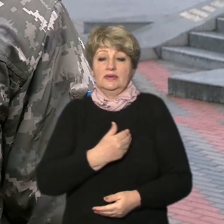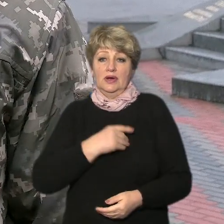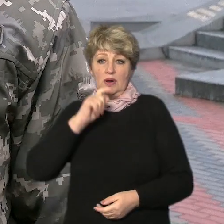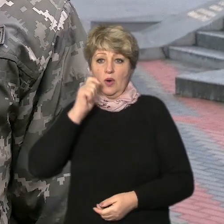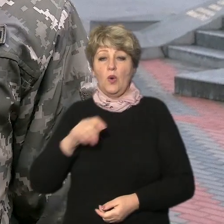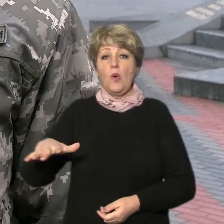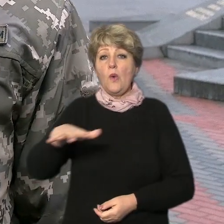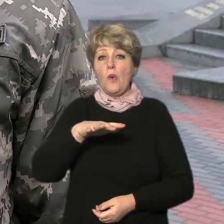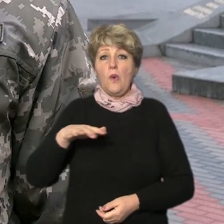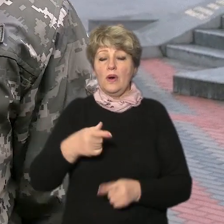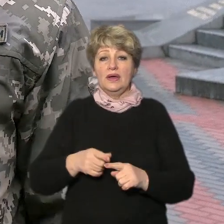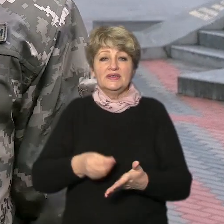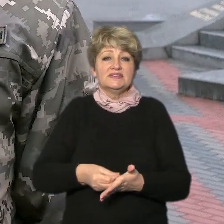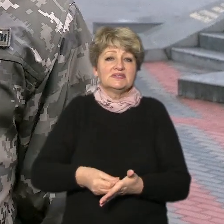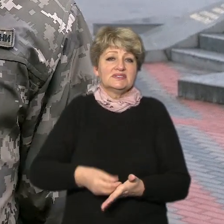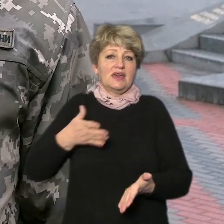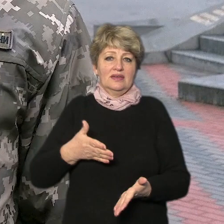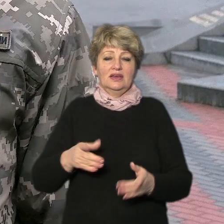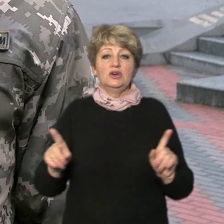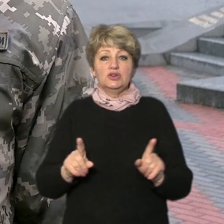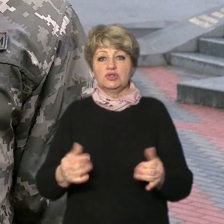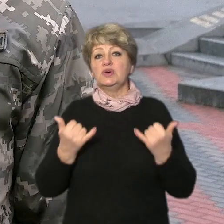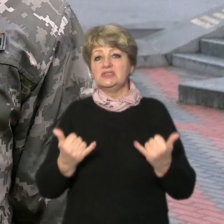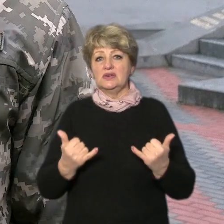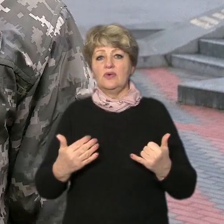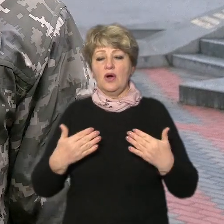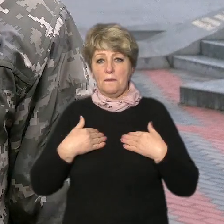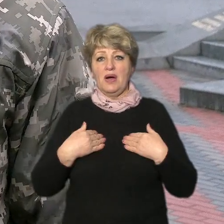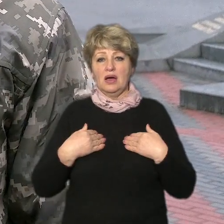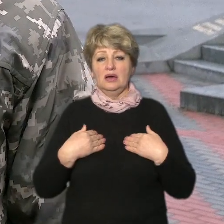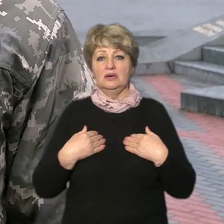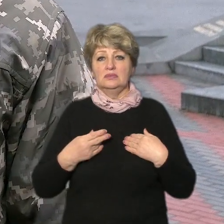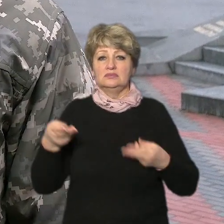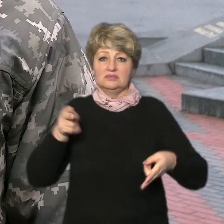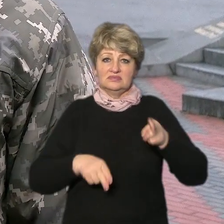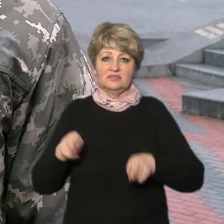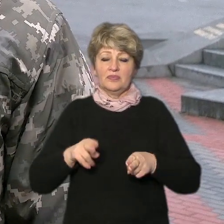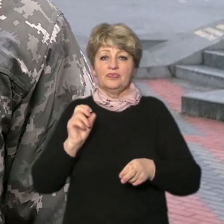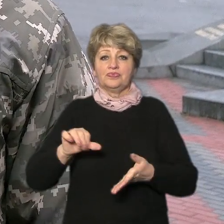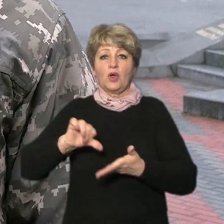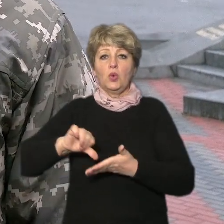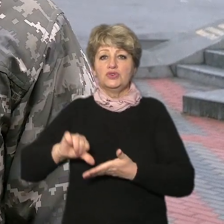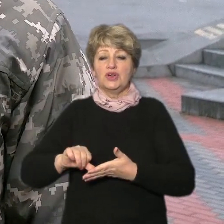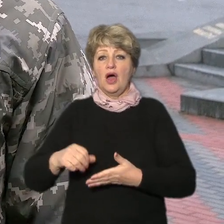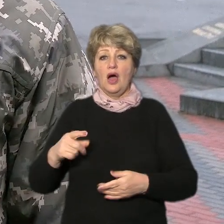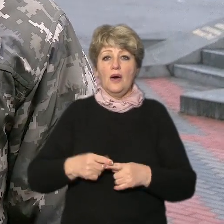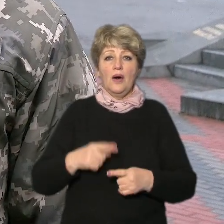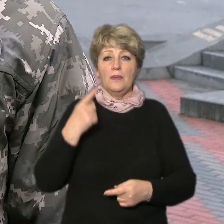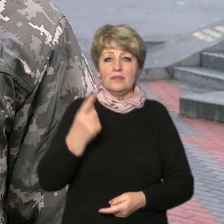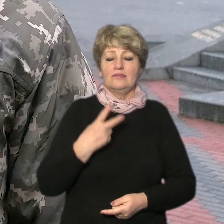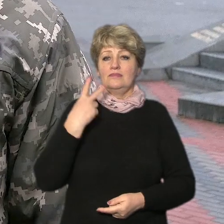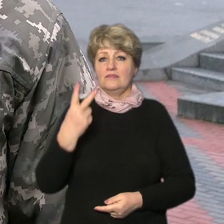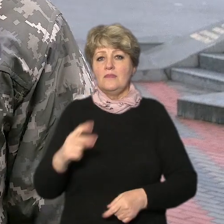той найцінніший скарб за який і сьогодні ми кладемо свої голови як учасник обох майданів і помаранчевої